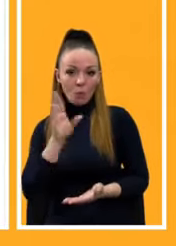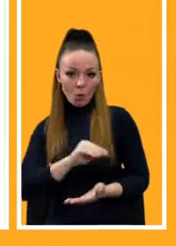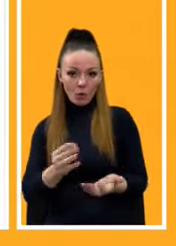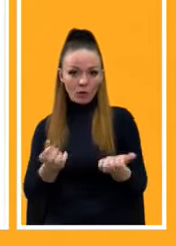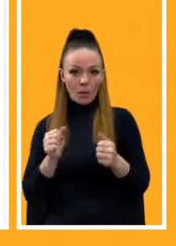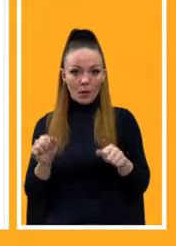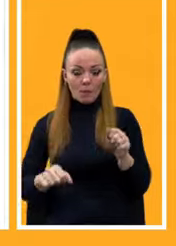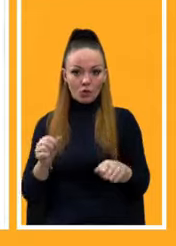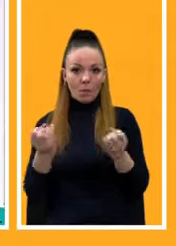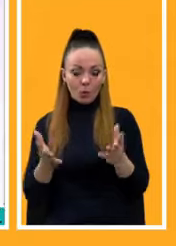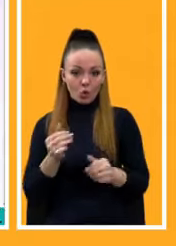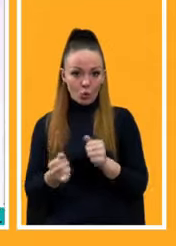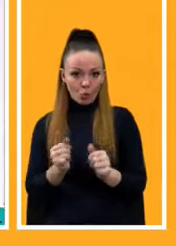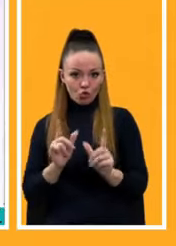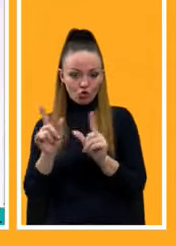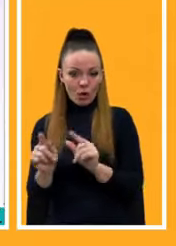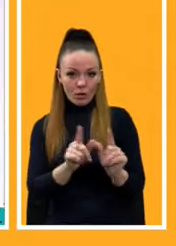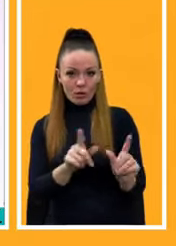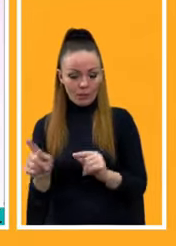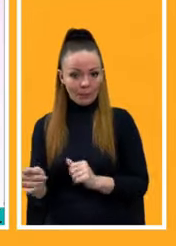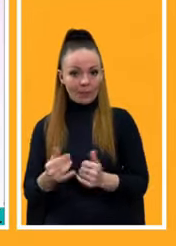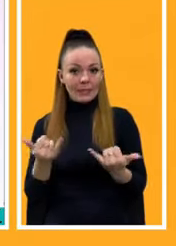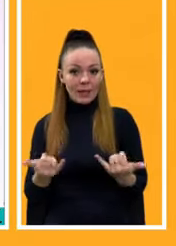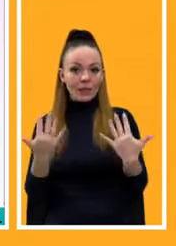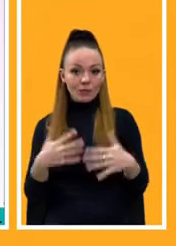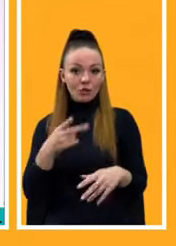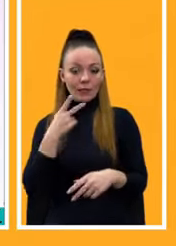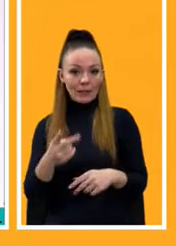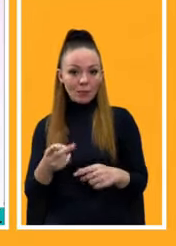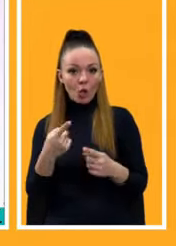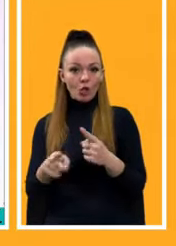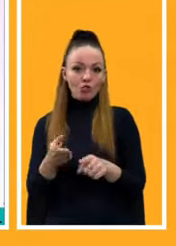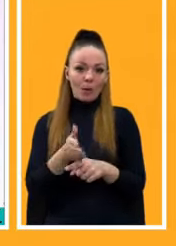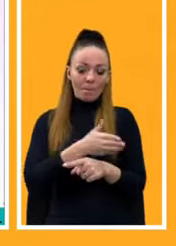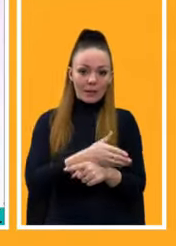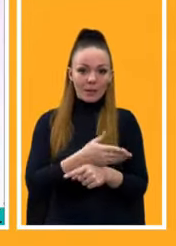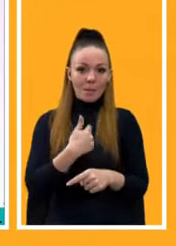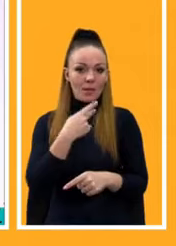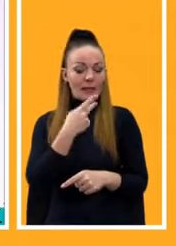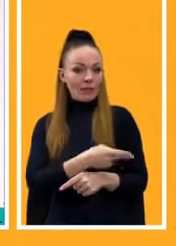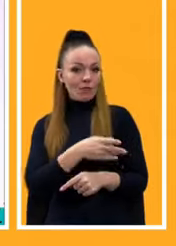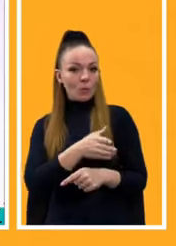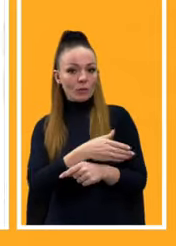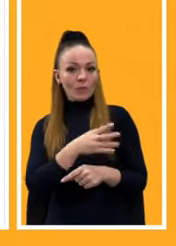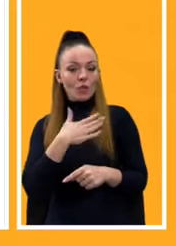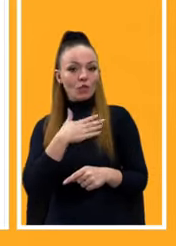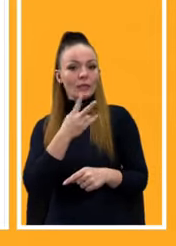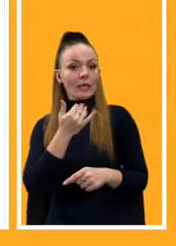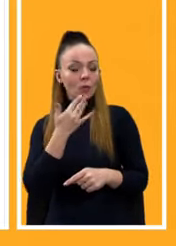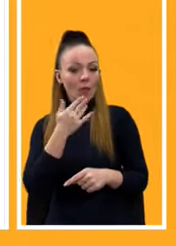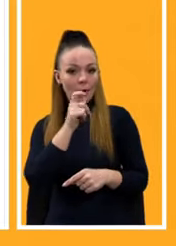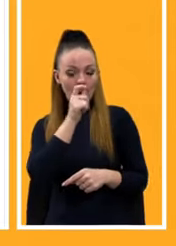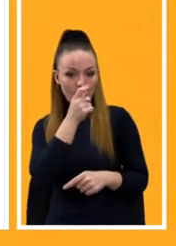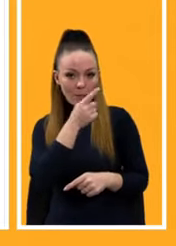можливість туди просто доїжджати фізично. Зараз ми вже дивимося трохи в інший бік. Ми дивимося в бік наших національних парків. Тобто,